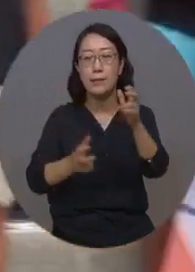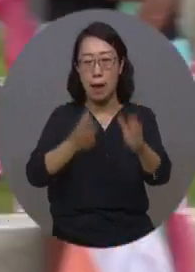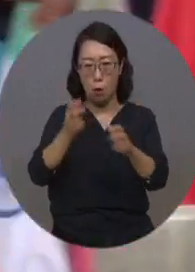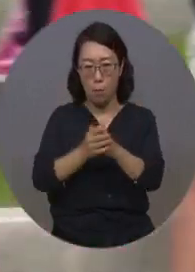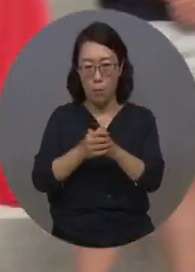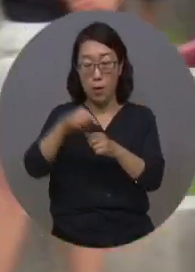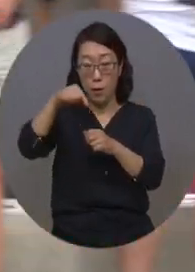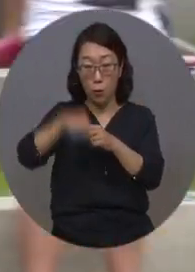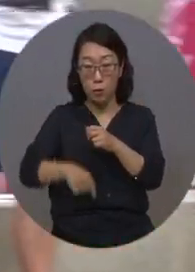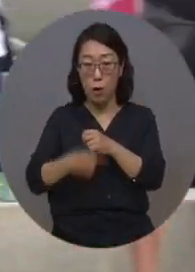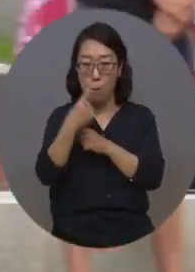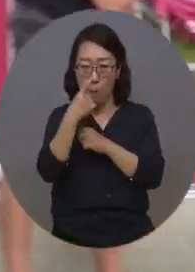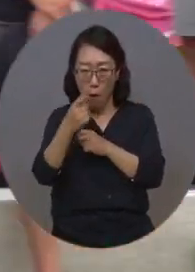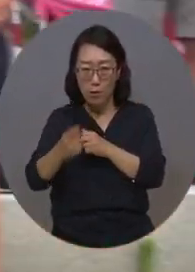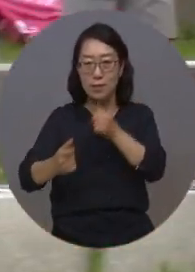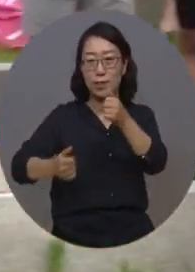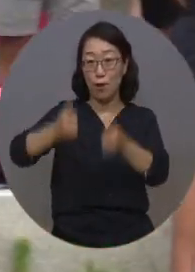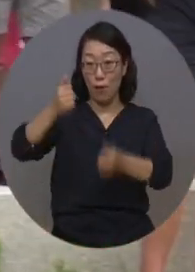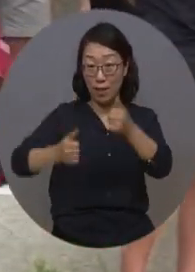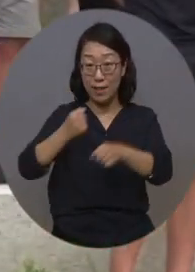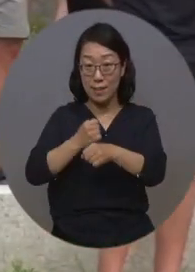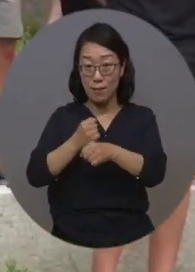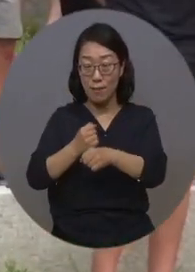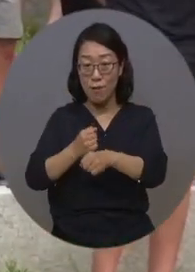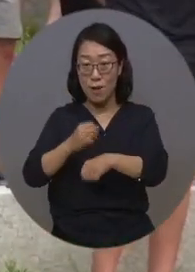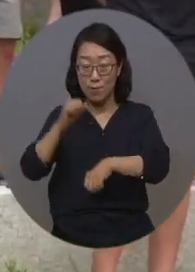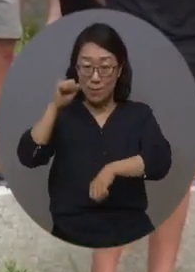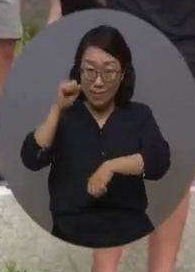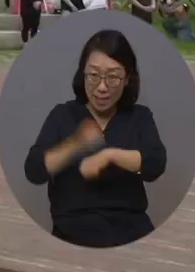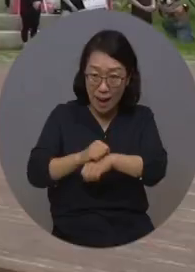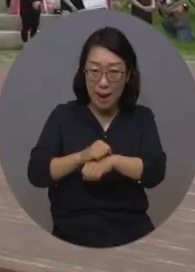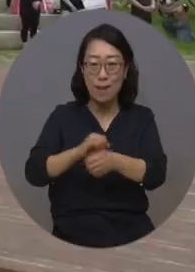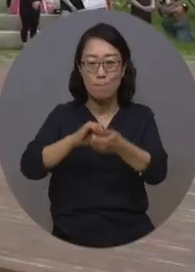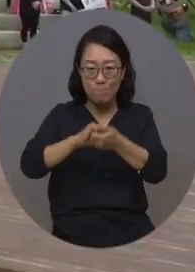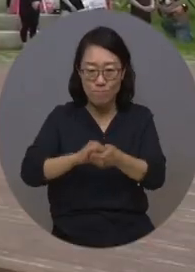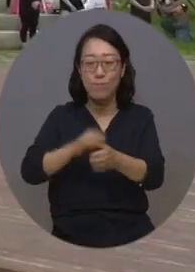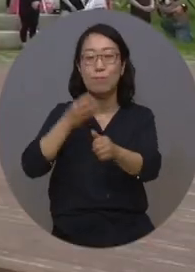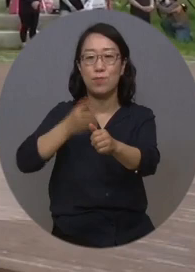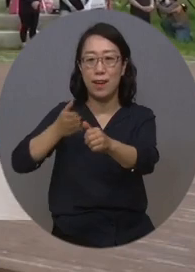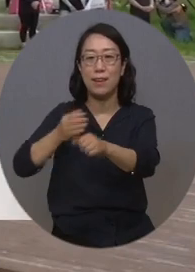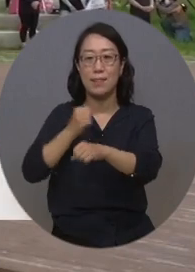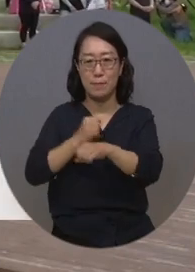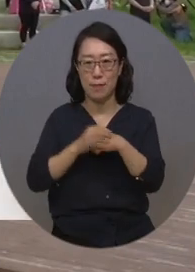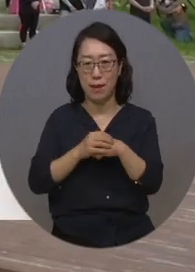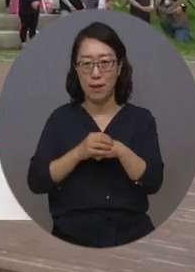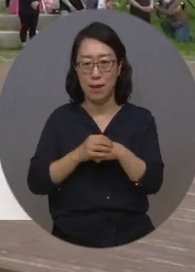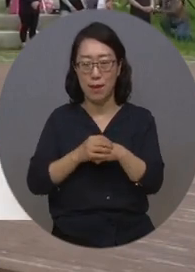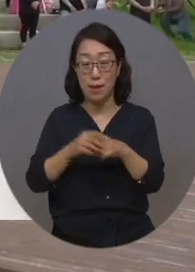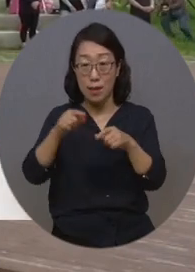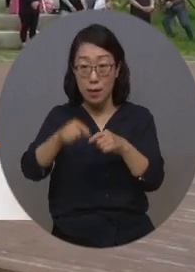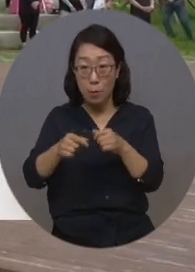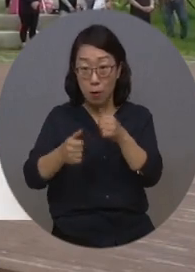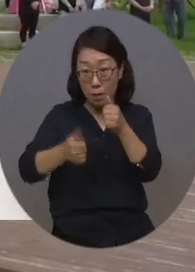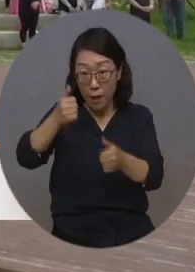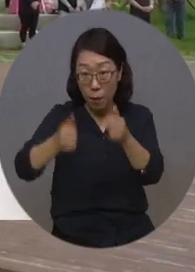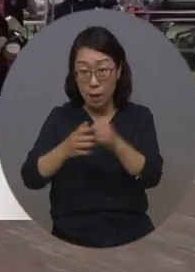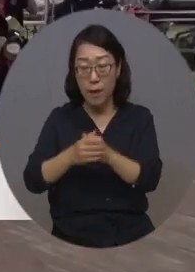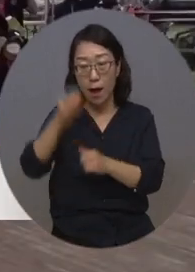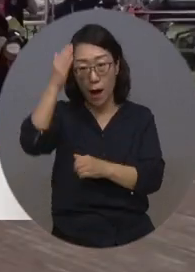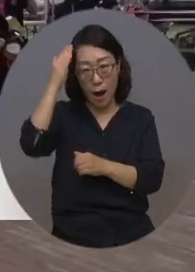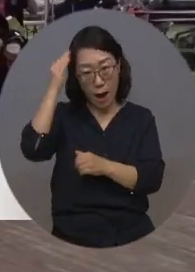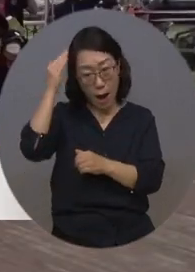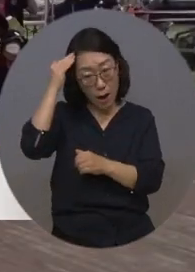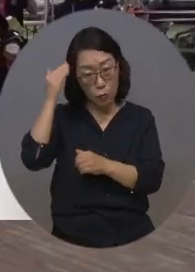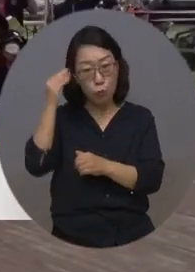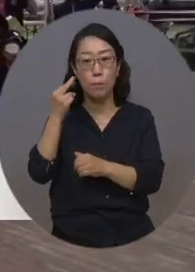부안에서 멋진 레이스를 펼쳐 최고의 기량을 선보여달라고 당부했습니다. 이번 대회에는 한국과 미국, 러시아를